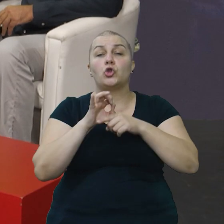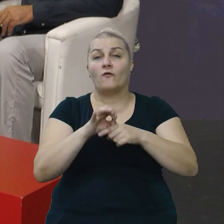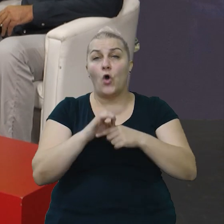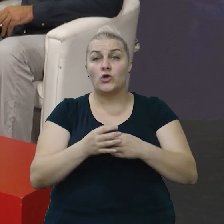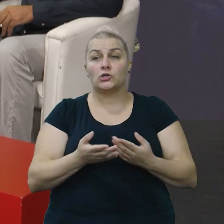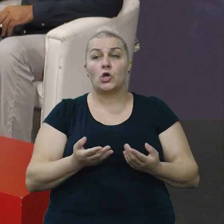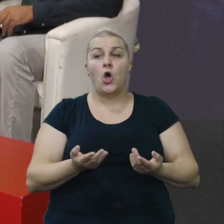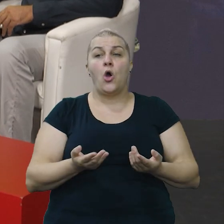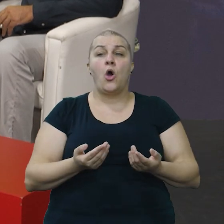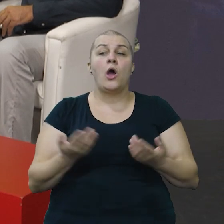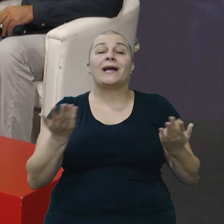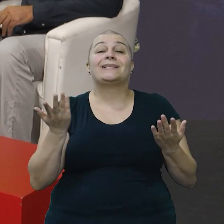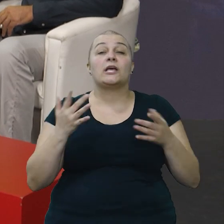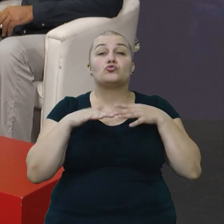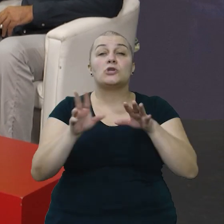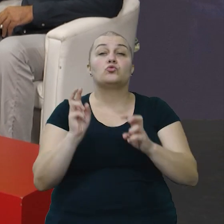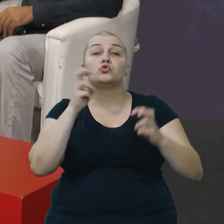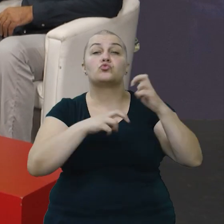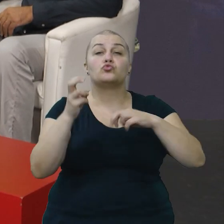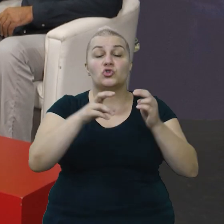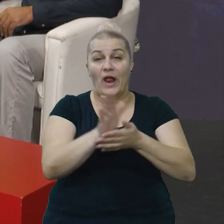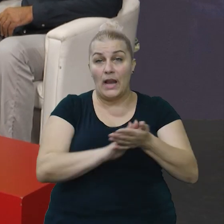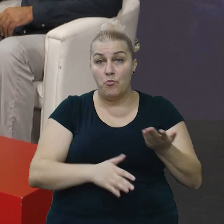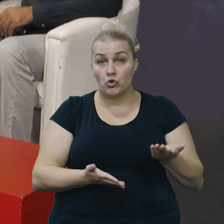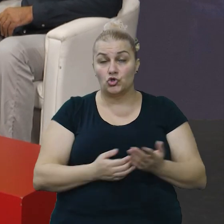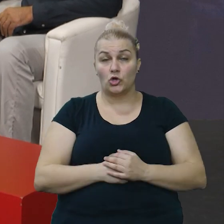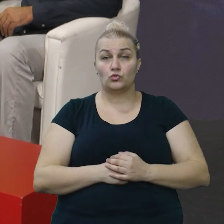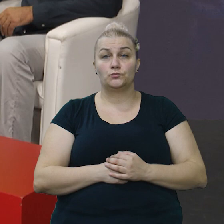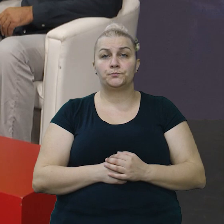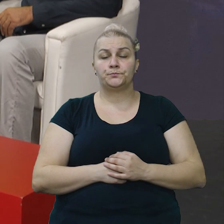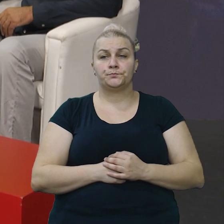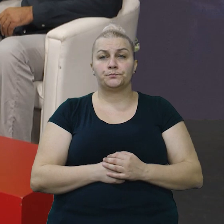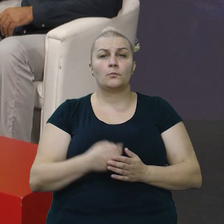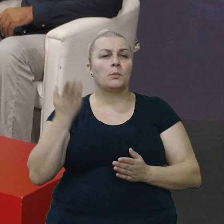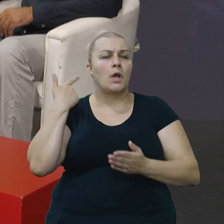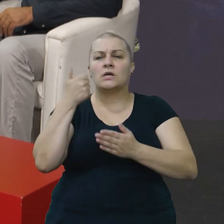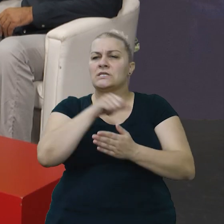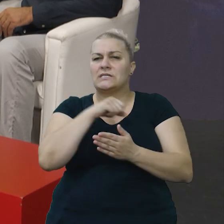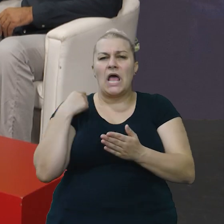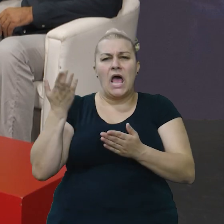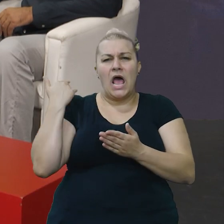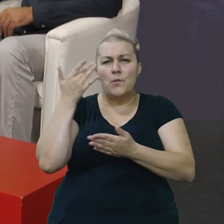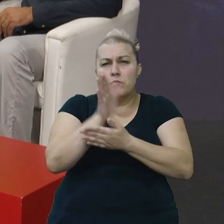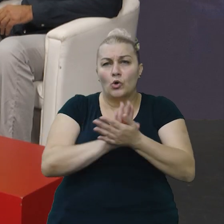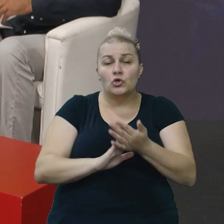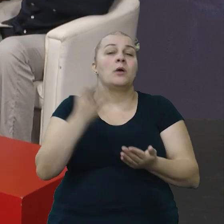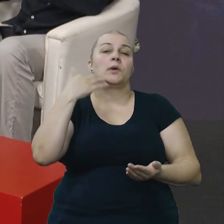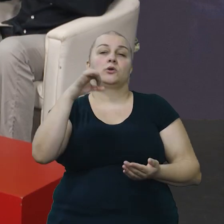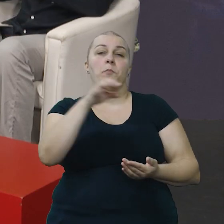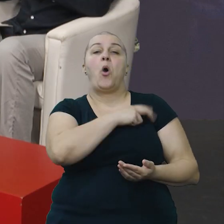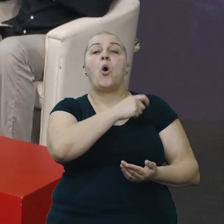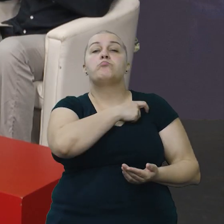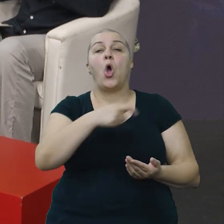U koje su se posebe ta ljudi uključivali na početku? Pa u prvim samim početcima je bila isključivo policija.